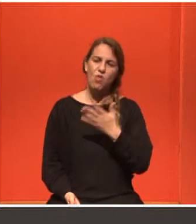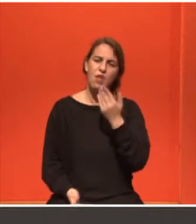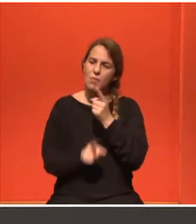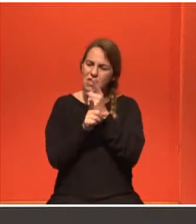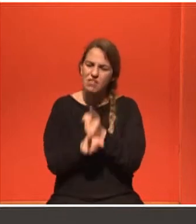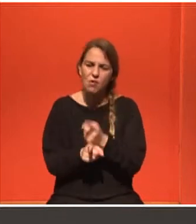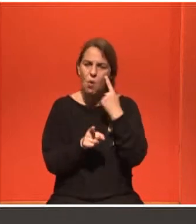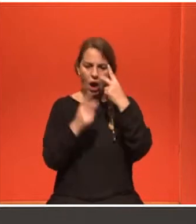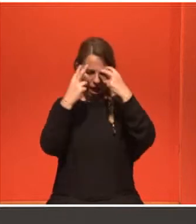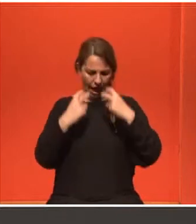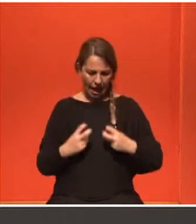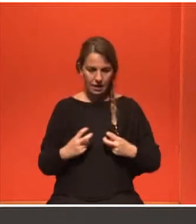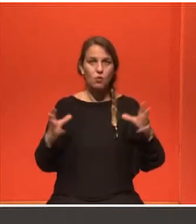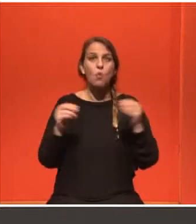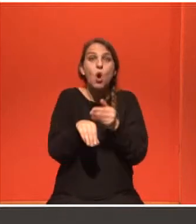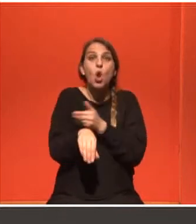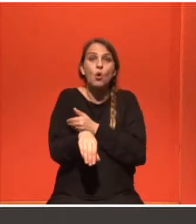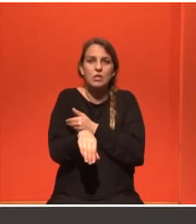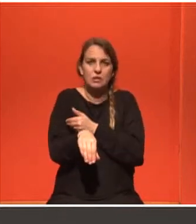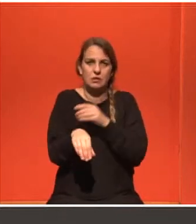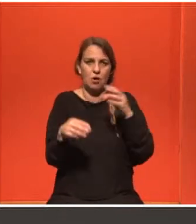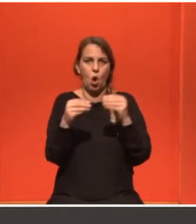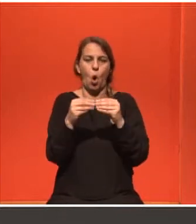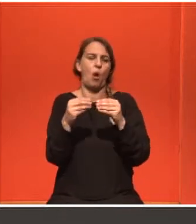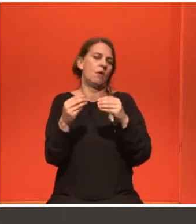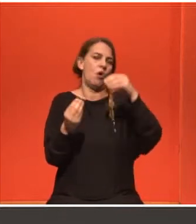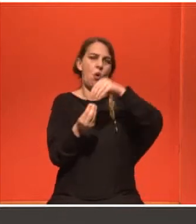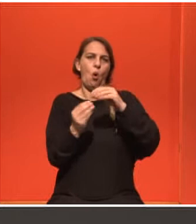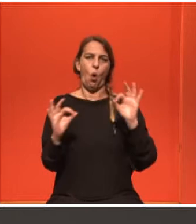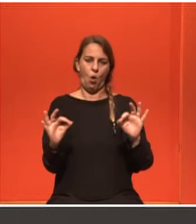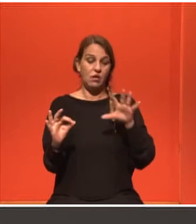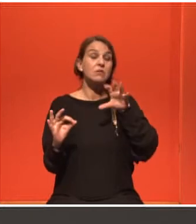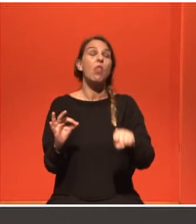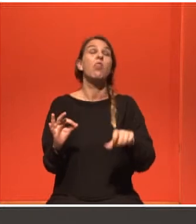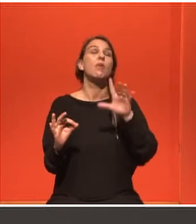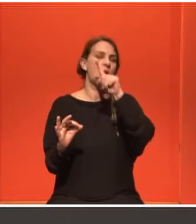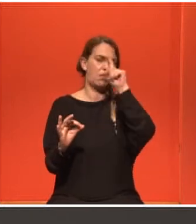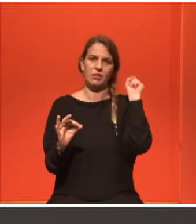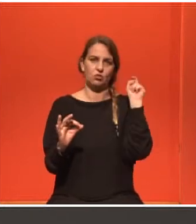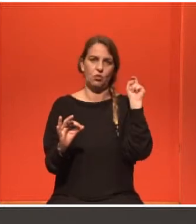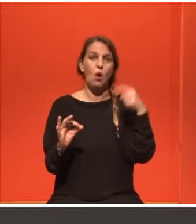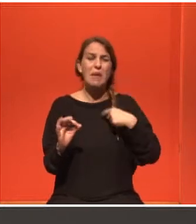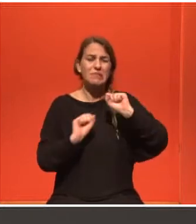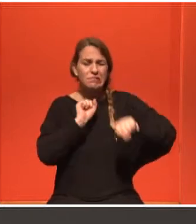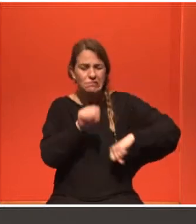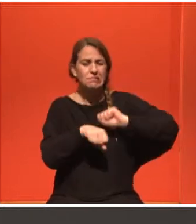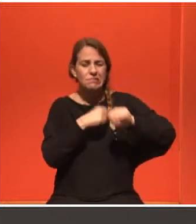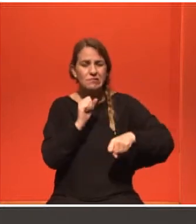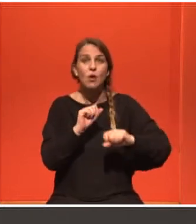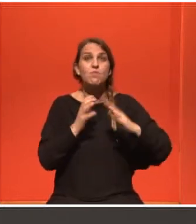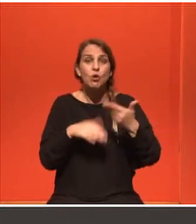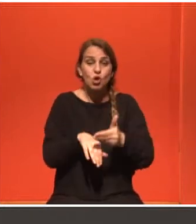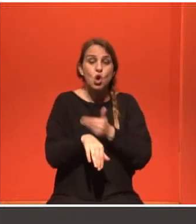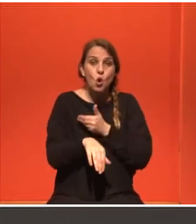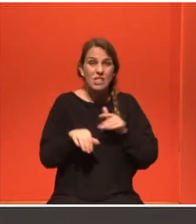για την πρόορη διάγνωση. Αυτό έχει προσπαθήσει με τα προηγούμενα χρόνια να δούμε αν μπορούμε να διαγνώσουμε πρόημα